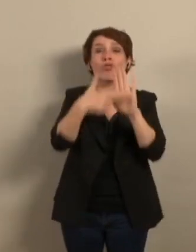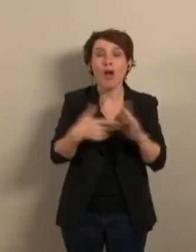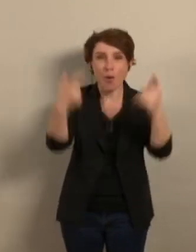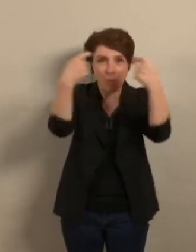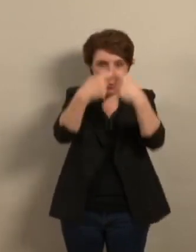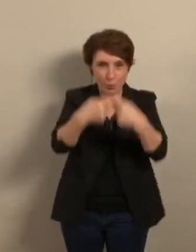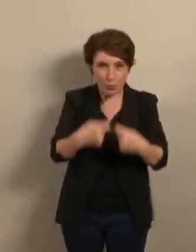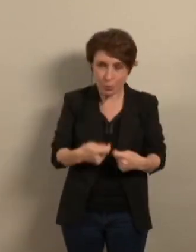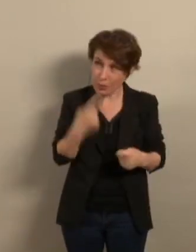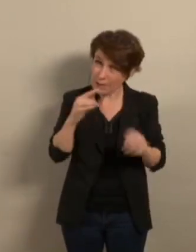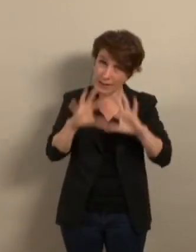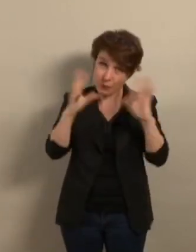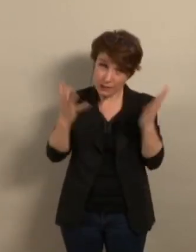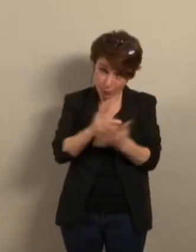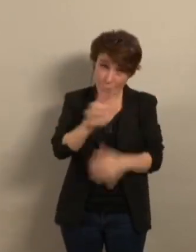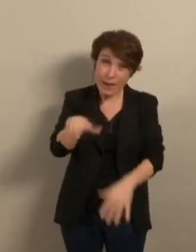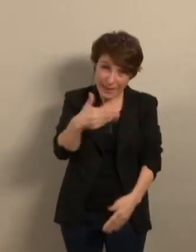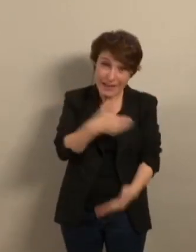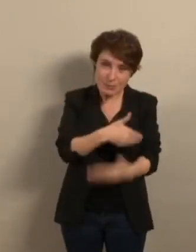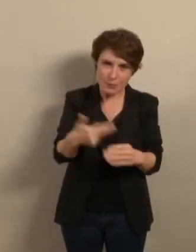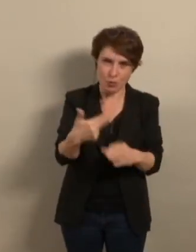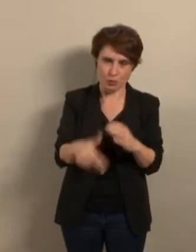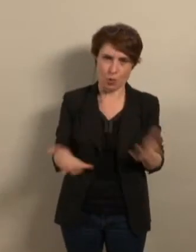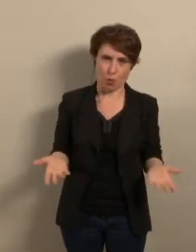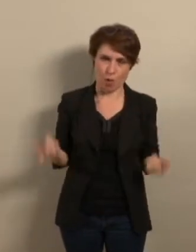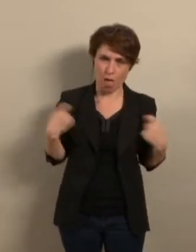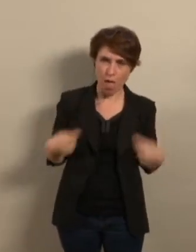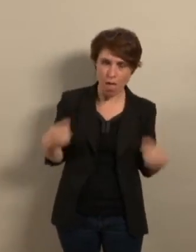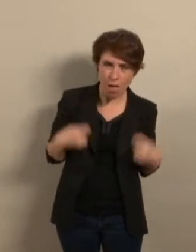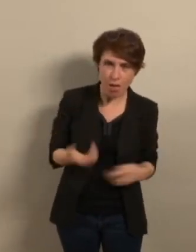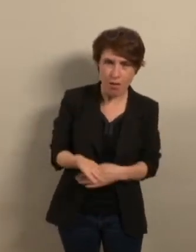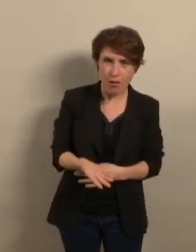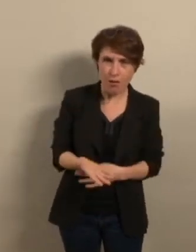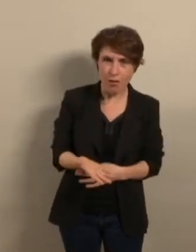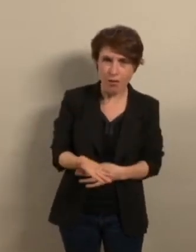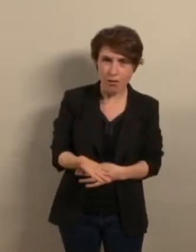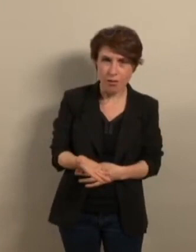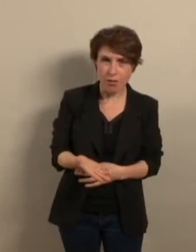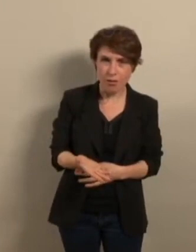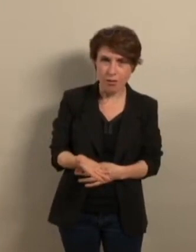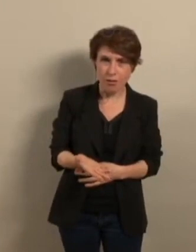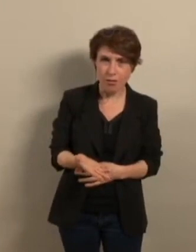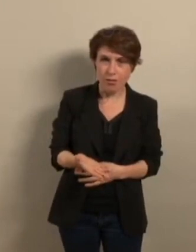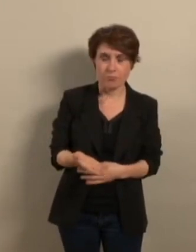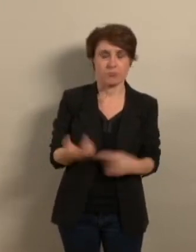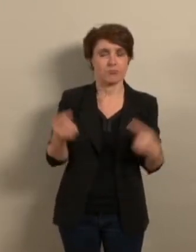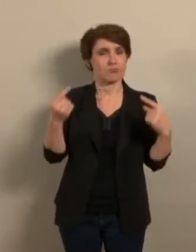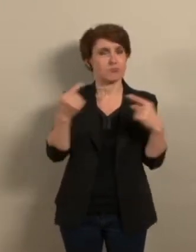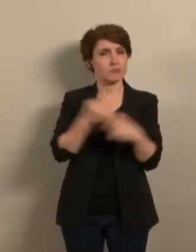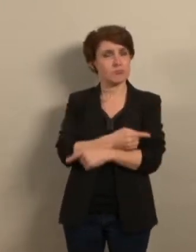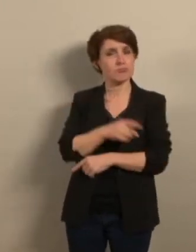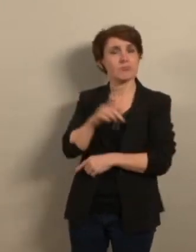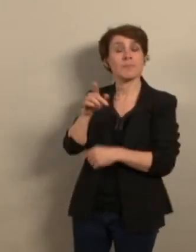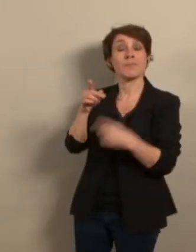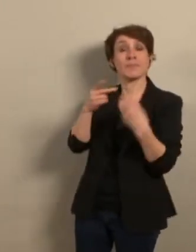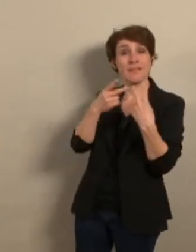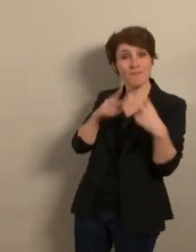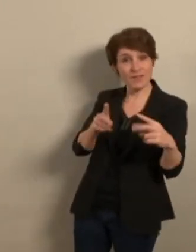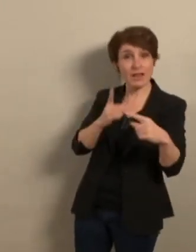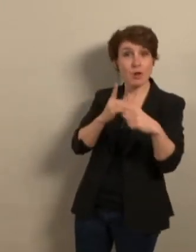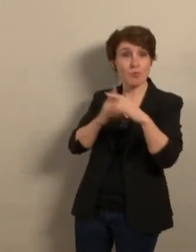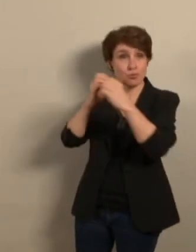soit au bas mot 13 millions d'euros. 13 millions d'euros alors qu'en parallèle, la ville et la métropole